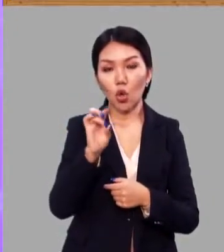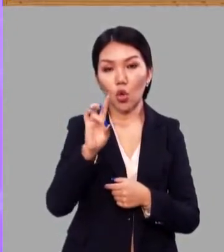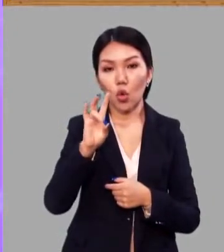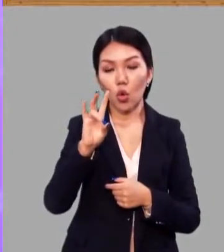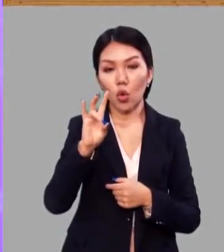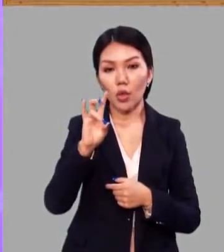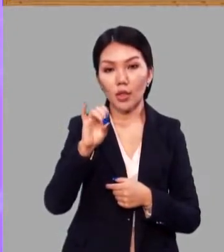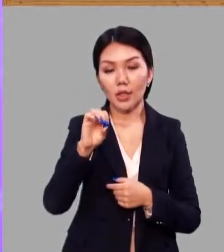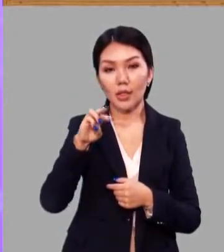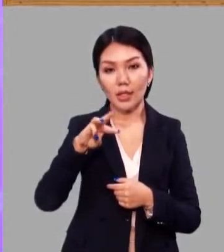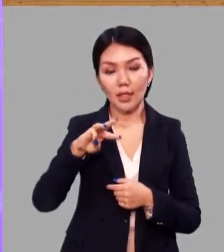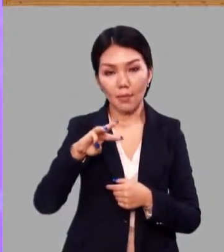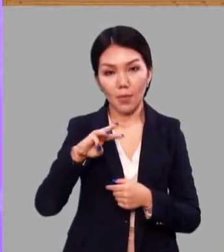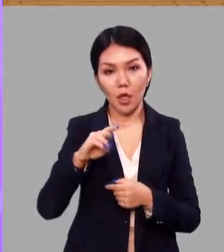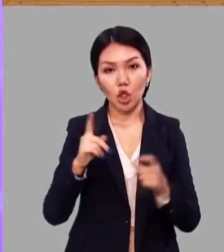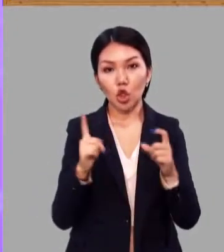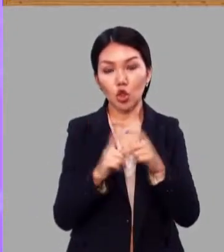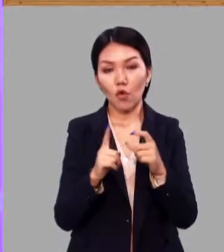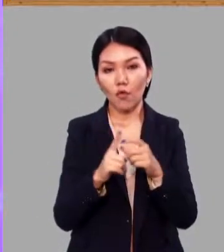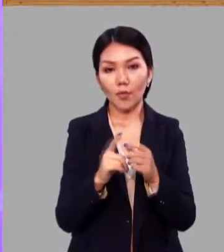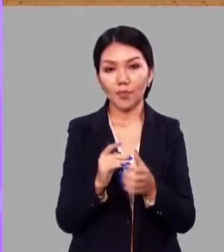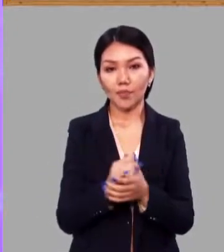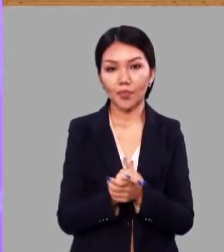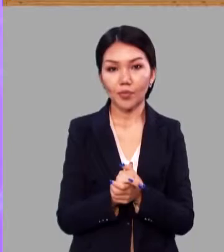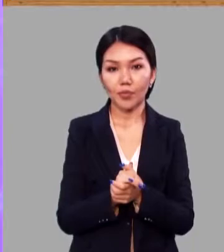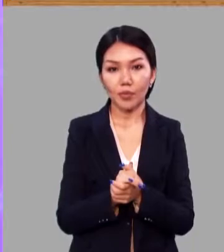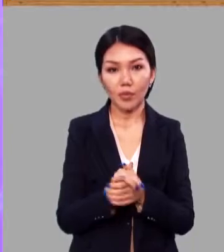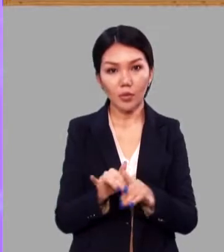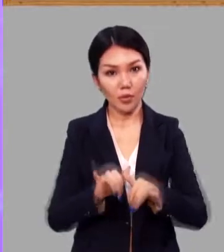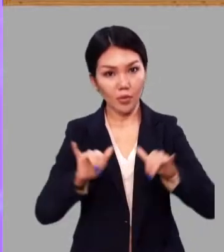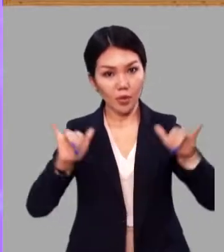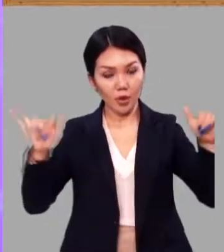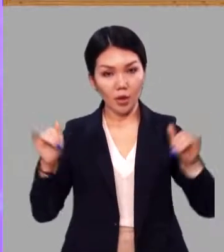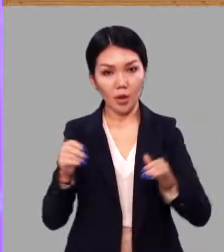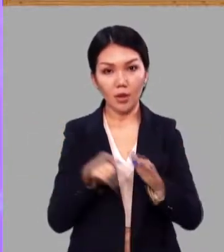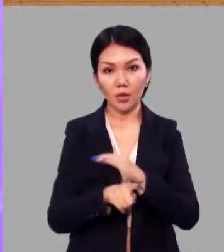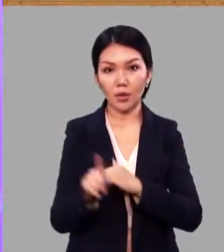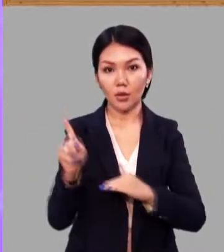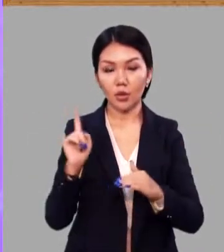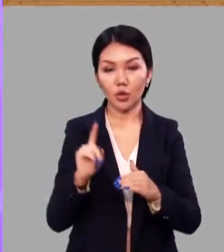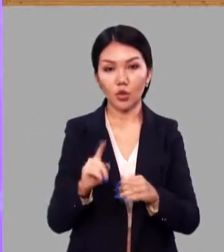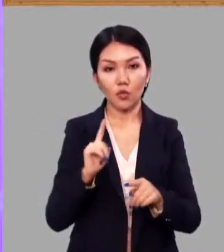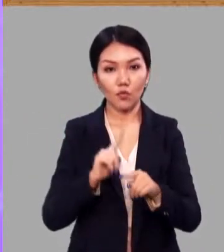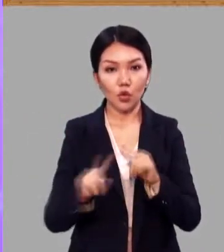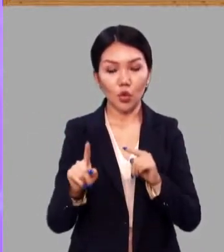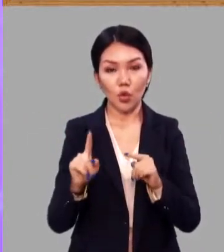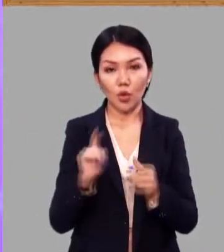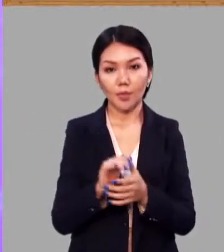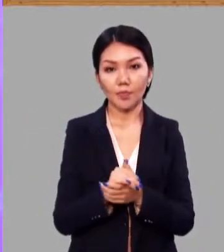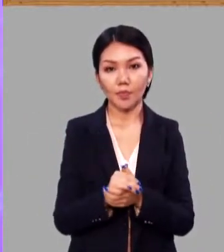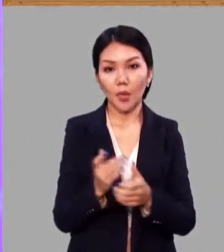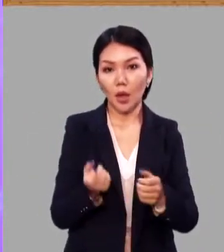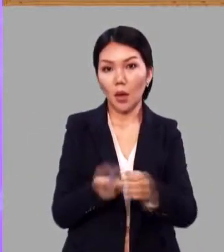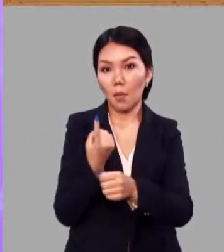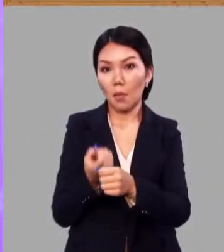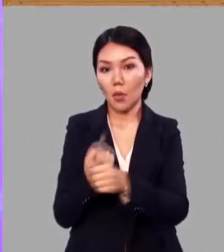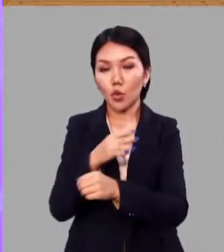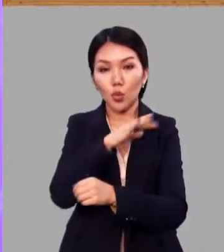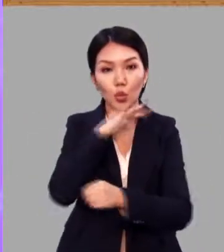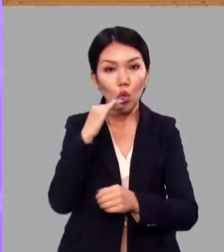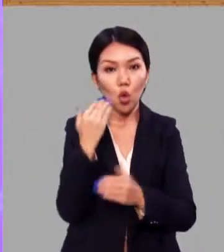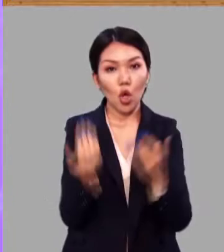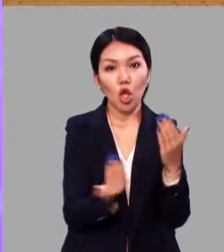слово «корень», разрастаться стало вскоре, и плоды нам принесло, стало